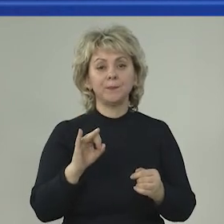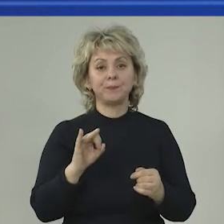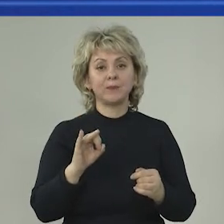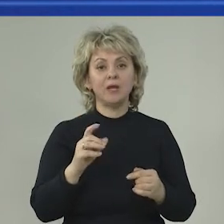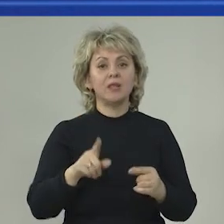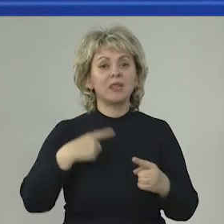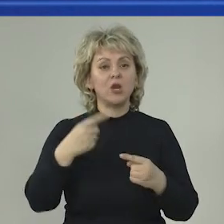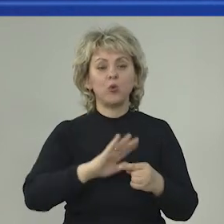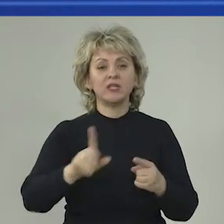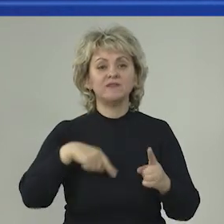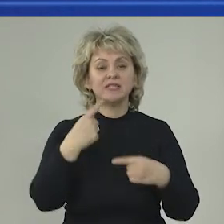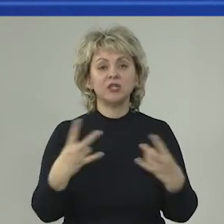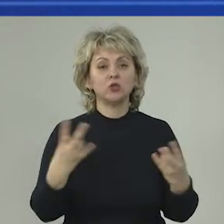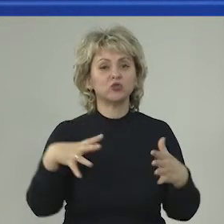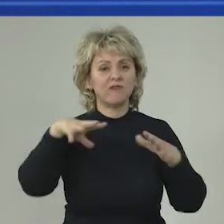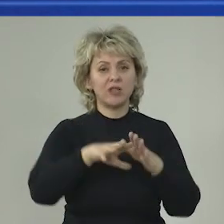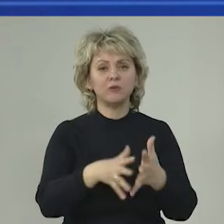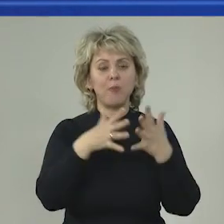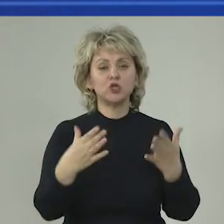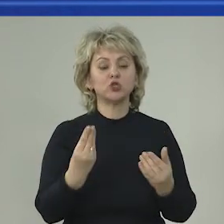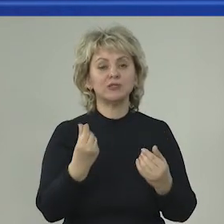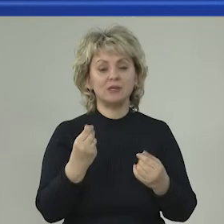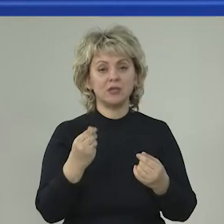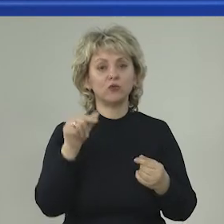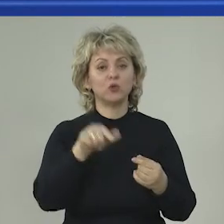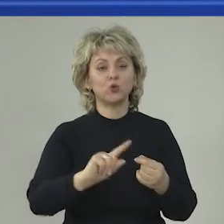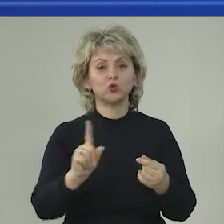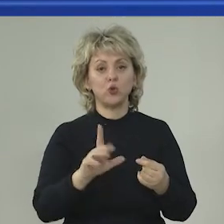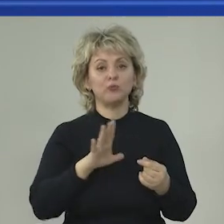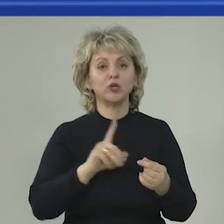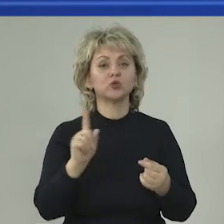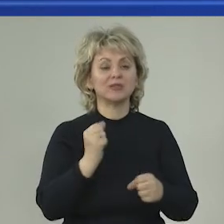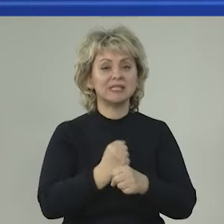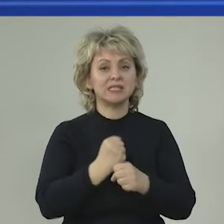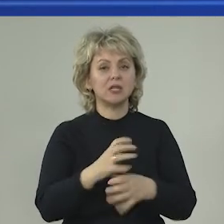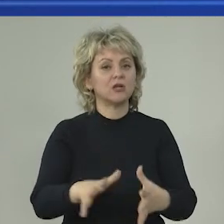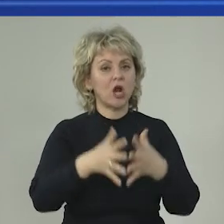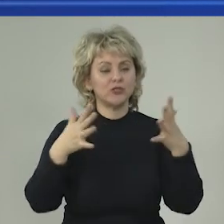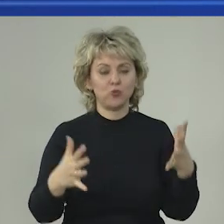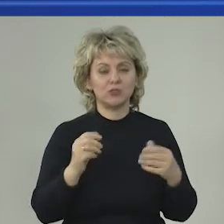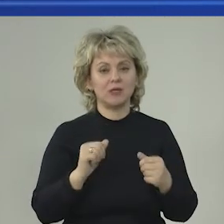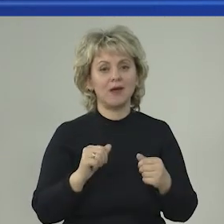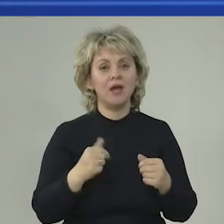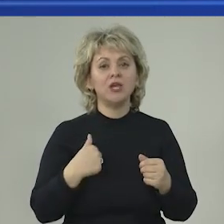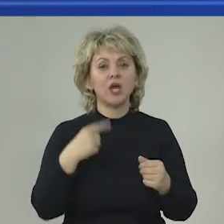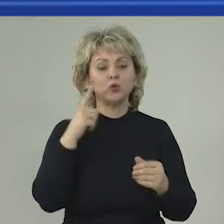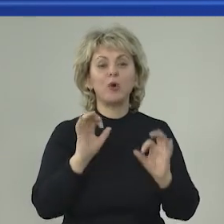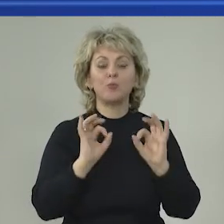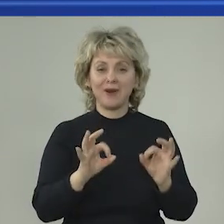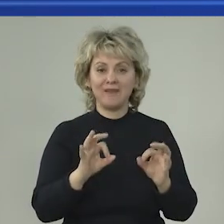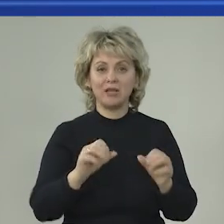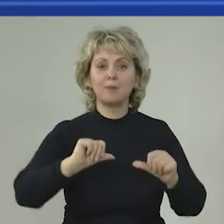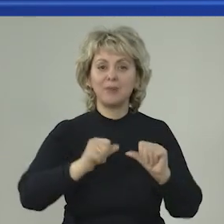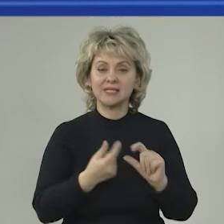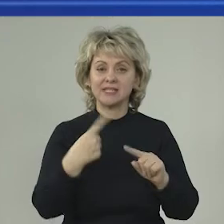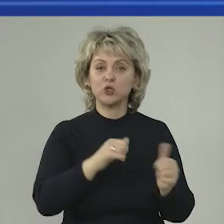И далеко не всегда нужно вкладывать очень большие деньги в то, чтобы что-то сделать грандиозное. Я думаю, правильно